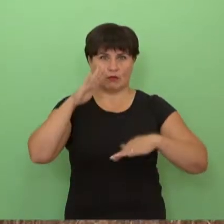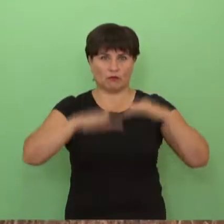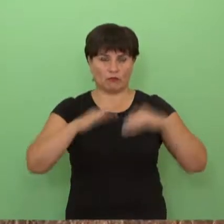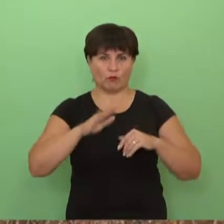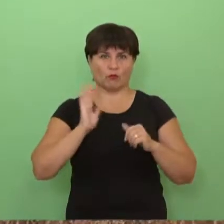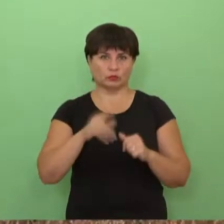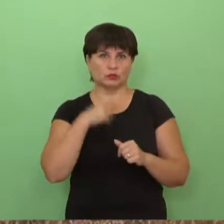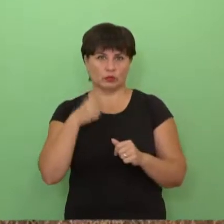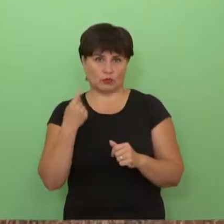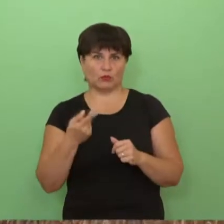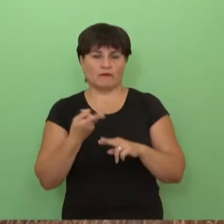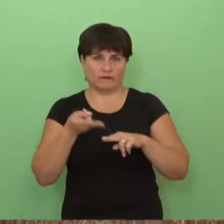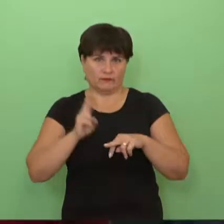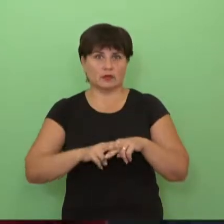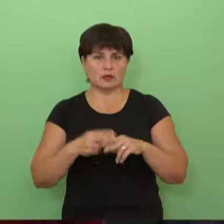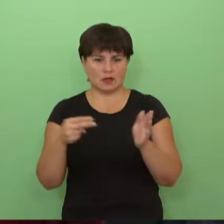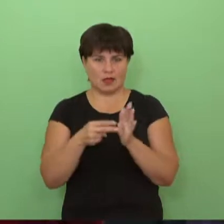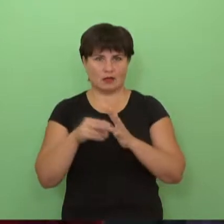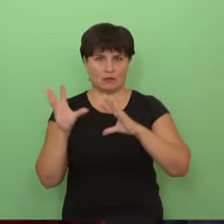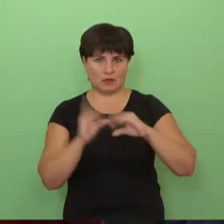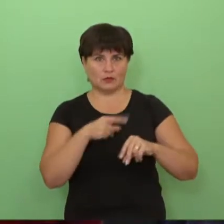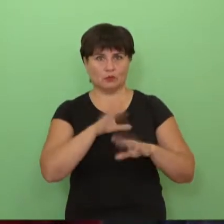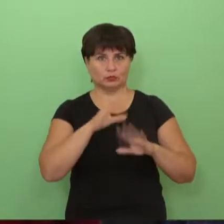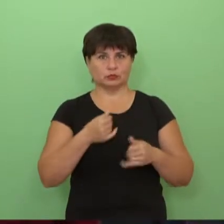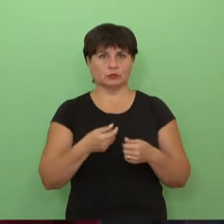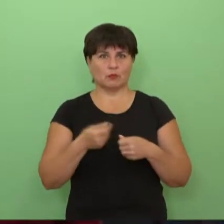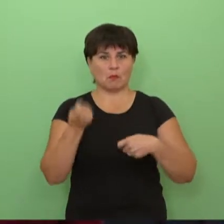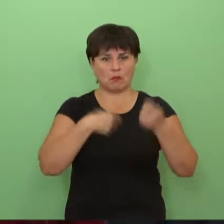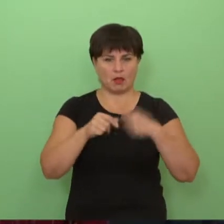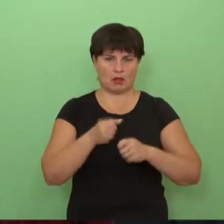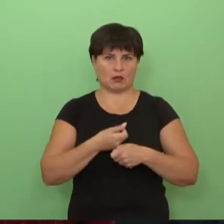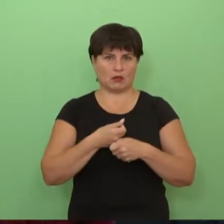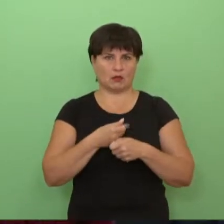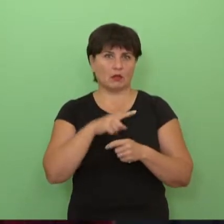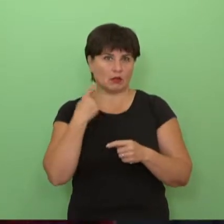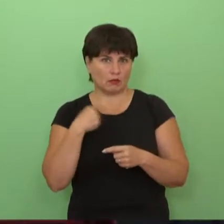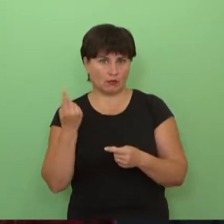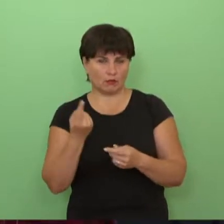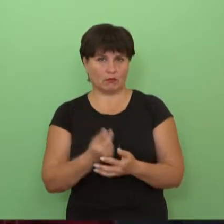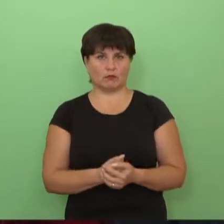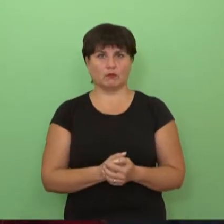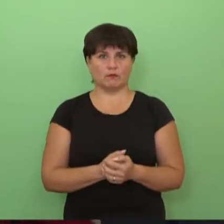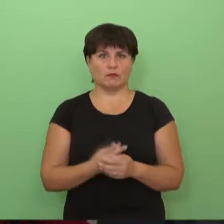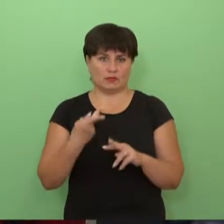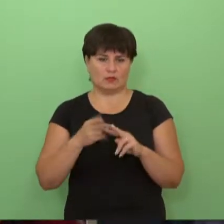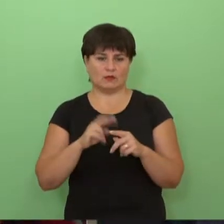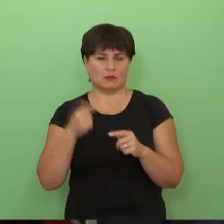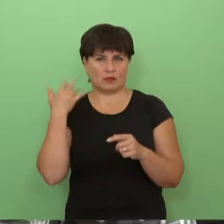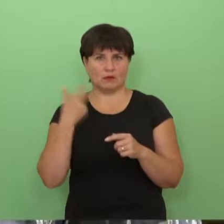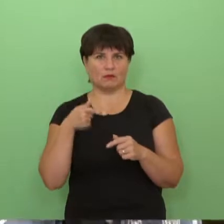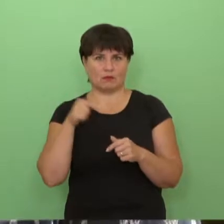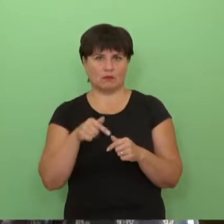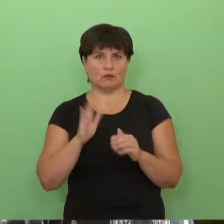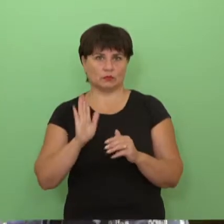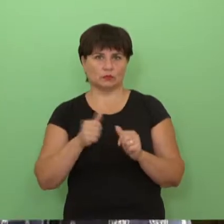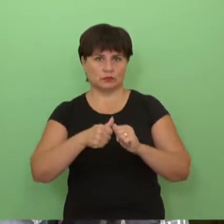sumažėjo tą kainą, nes bus pasiūla jų didesnė, bent jau mes darom tokią prielaidą, kad būtent dėl to galėtų tas skirtumas būti toksai didelis.